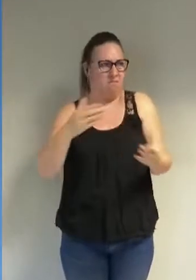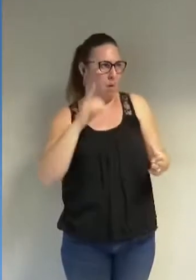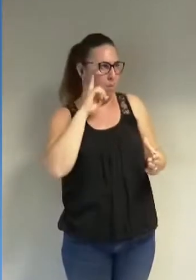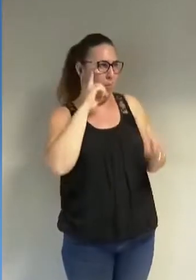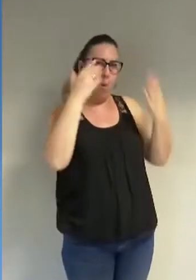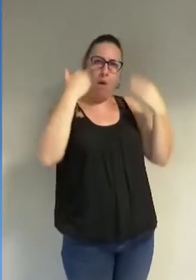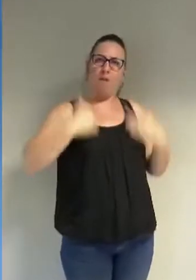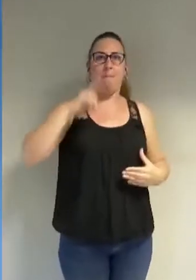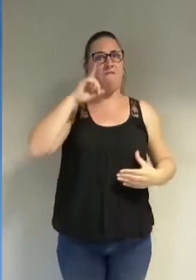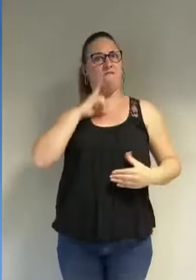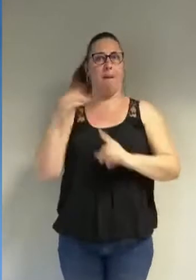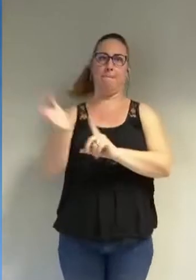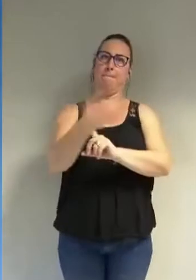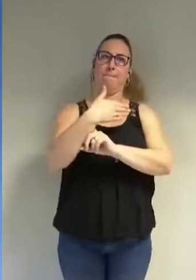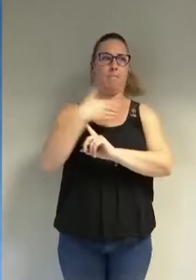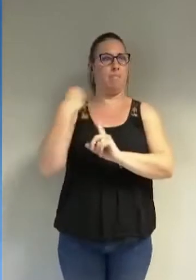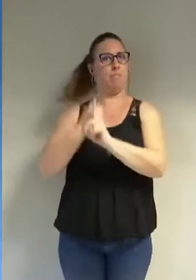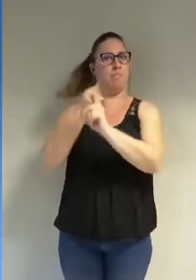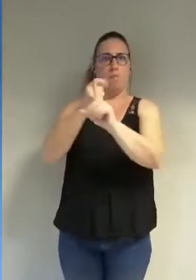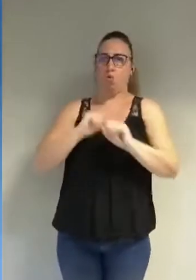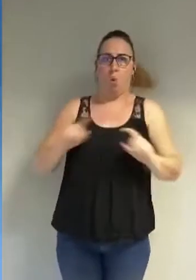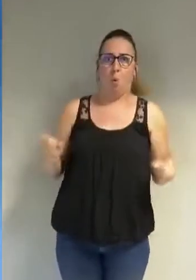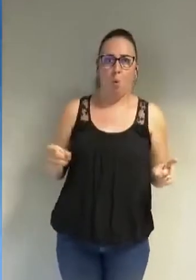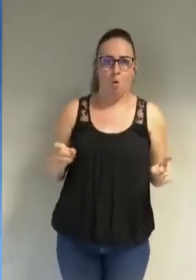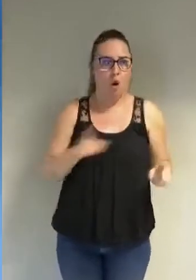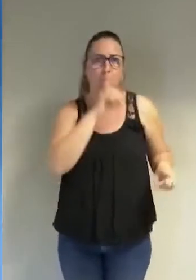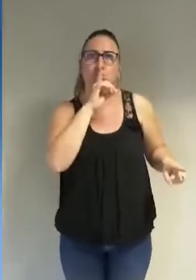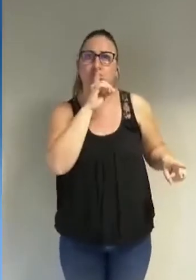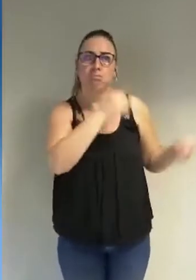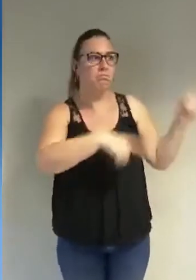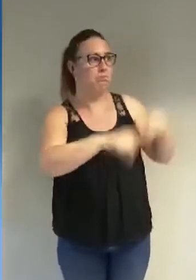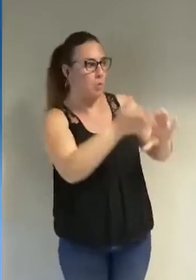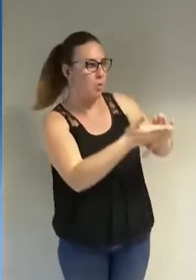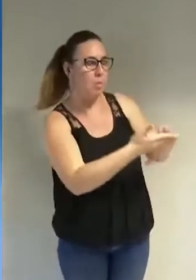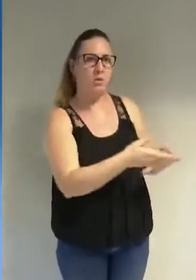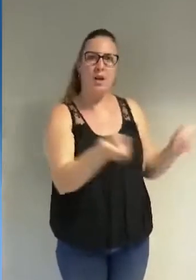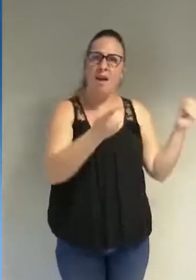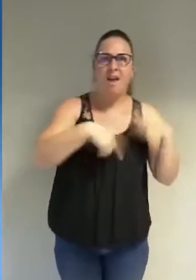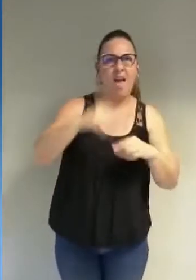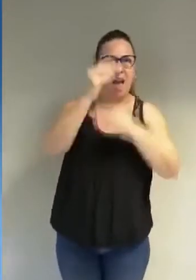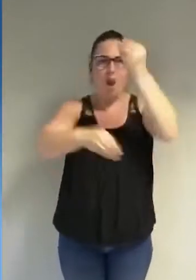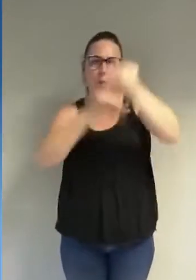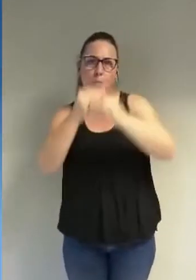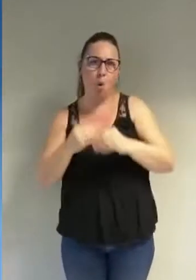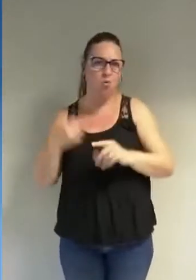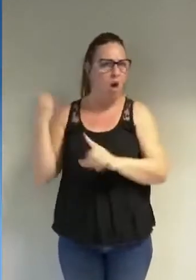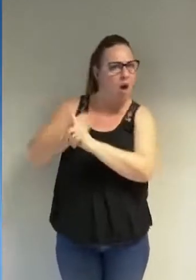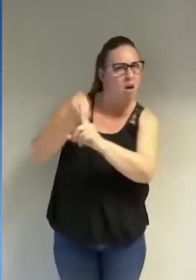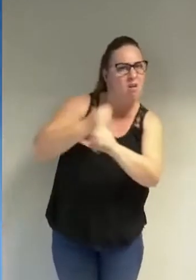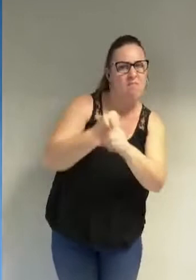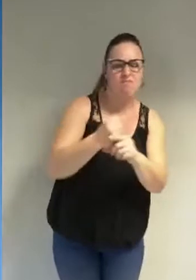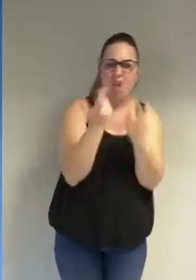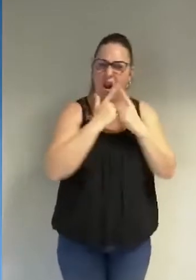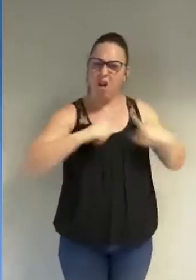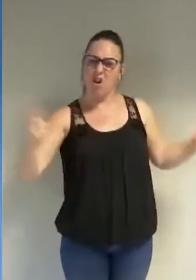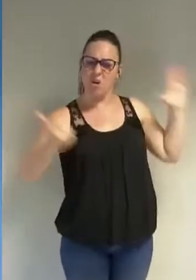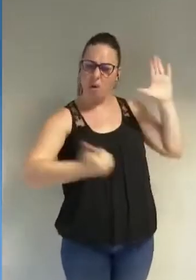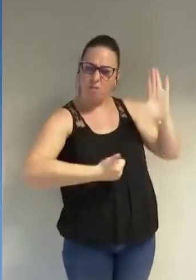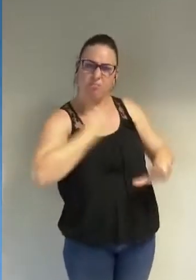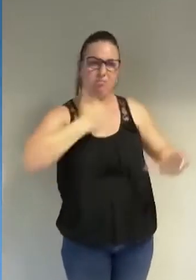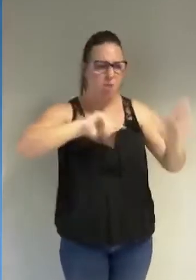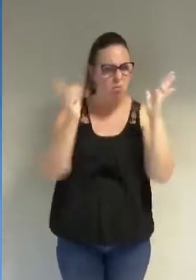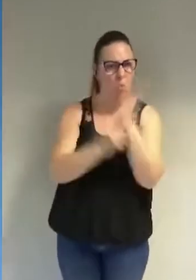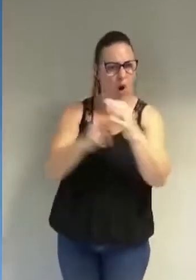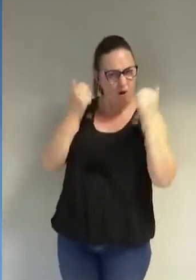au nom des femmes un nom d'ailleurs pas attendu pour se battre partout dans le monde pour leur liberté et leurs droits.